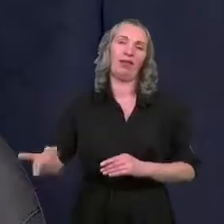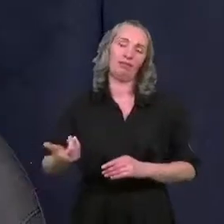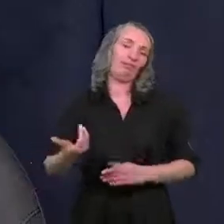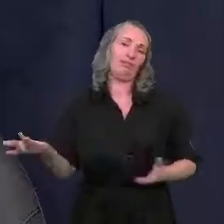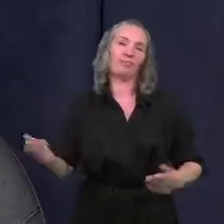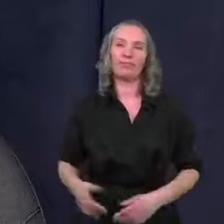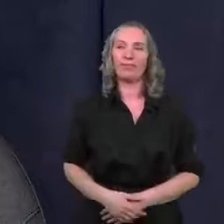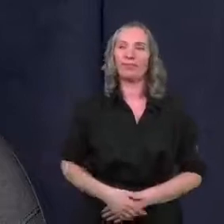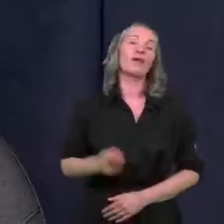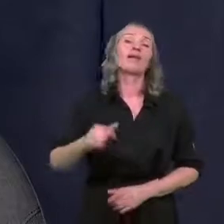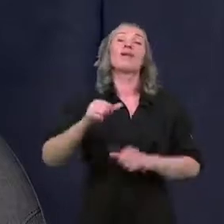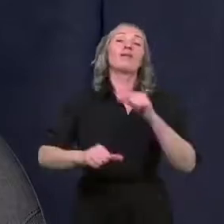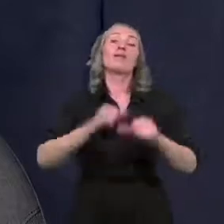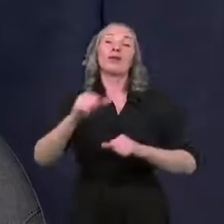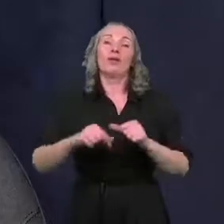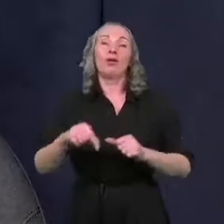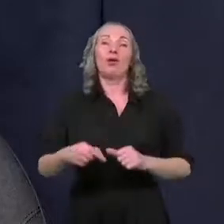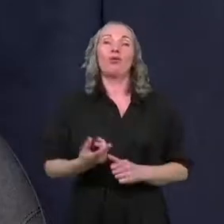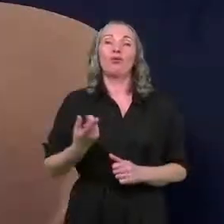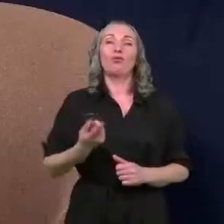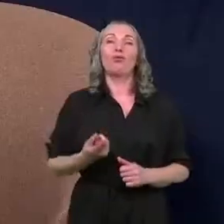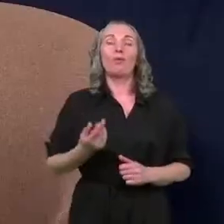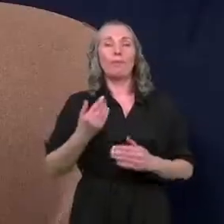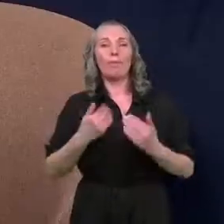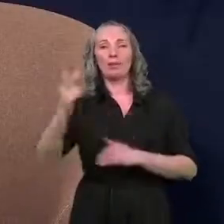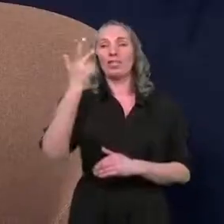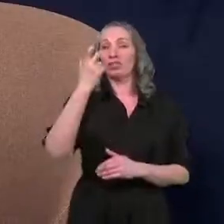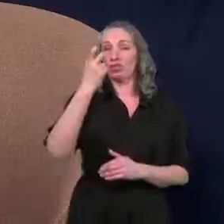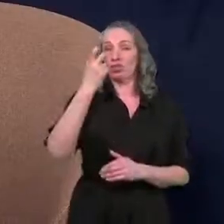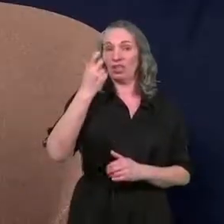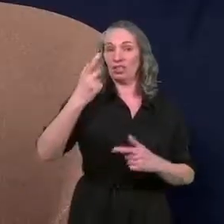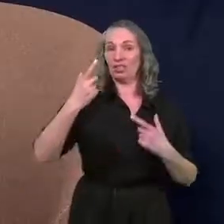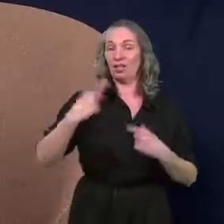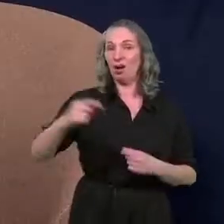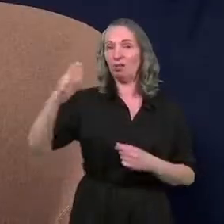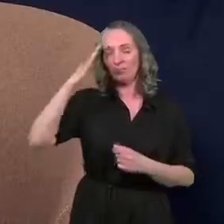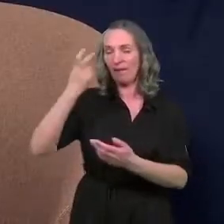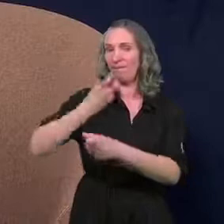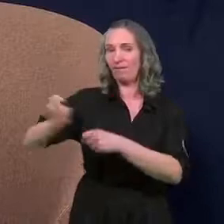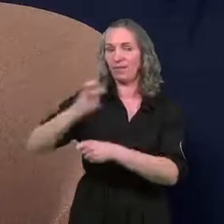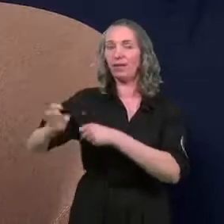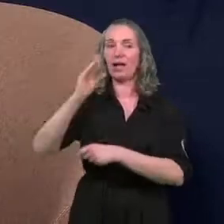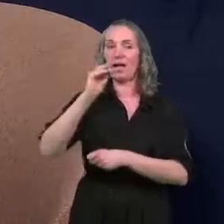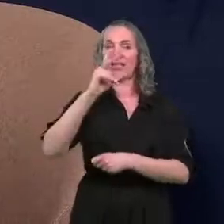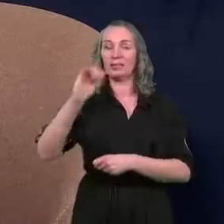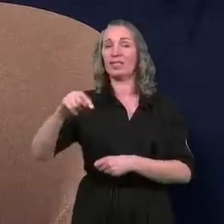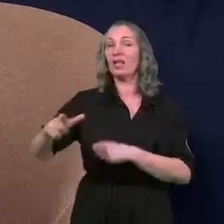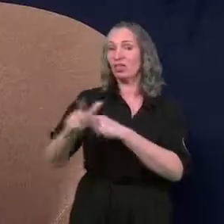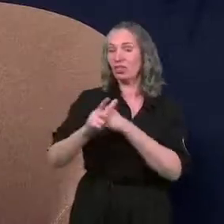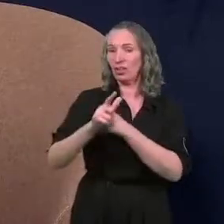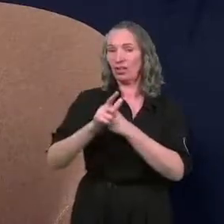nie płacą. Na ten rok mamy ponad 300 eksmisji zasądzonych. Z tego tylko 70